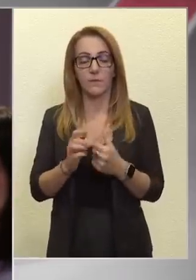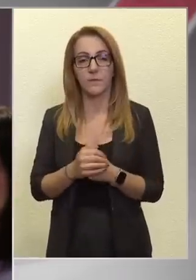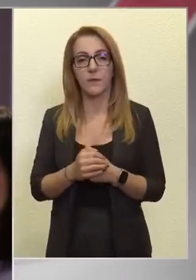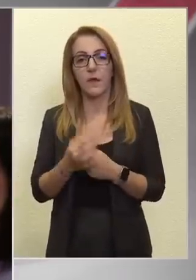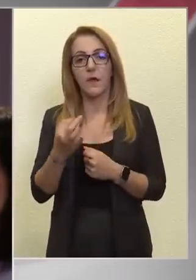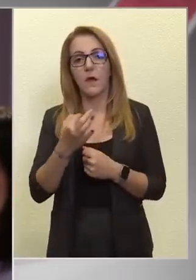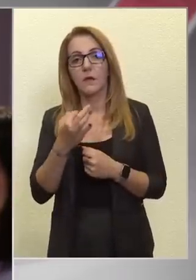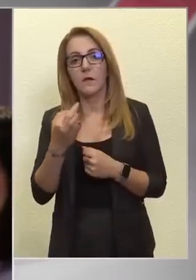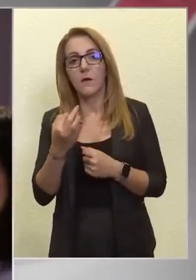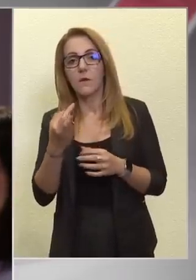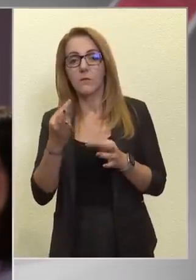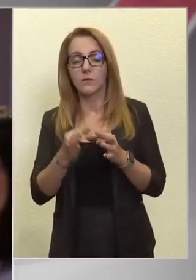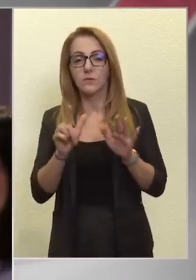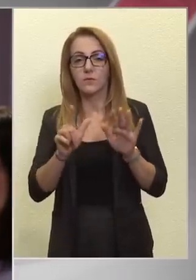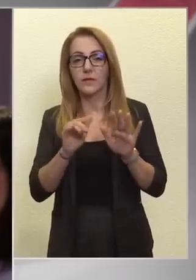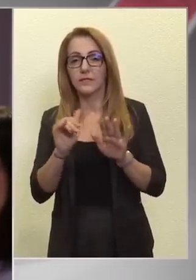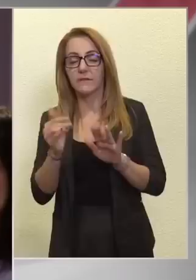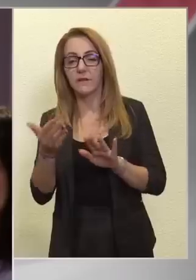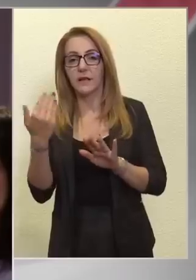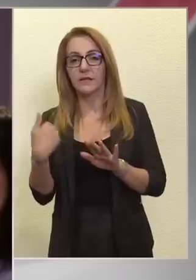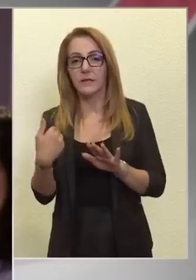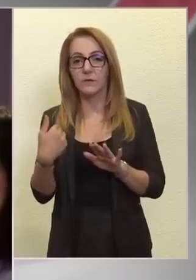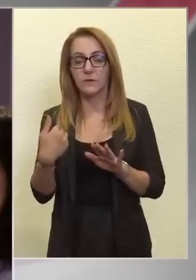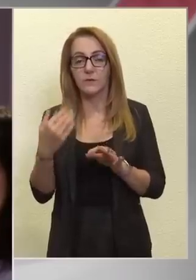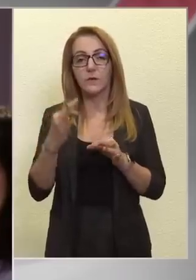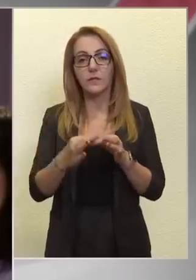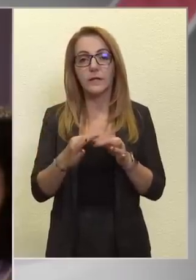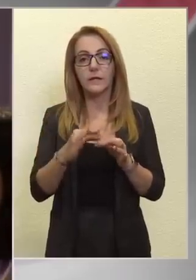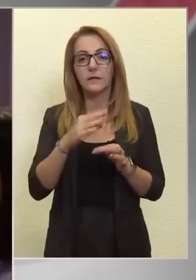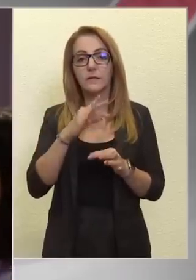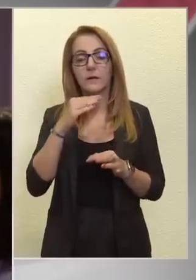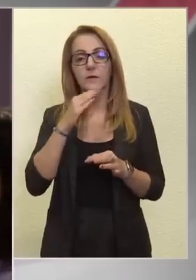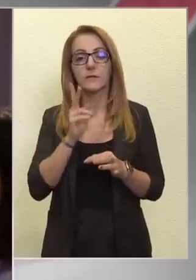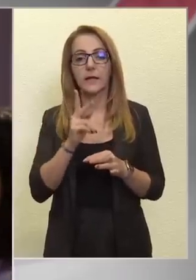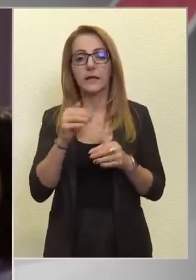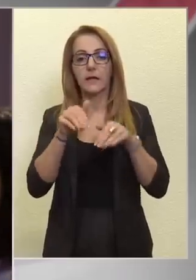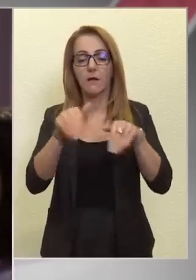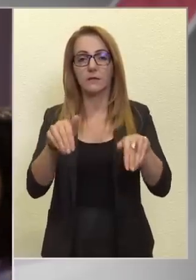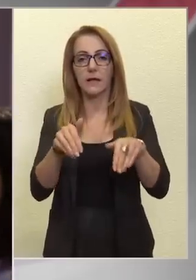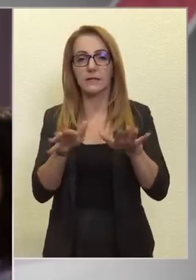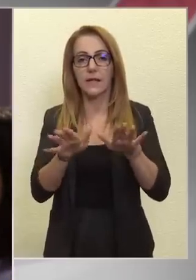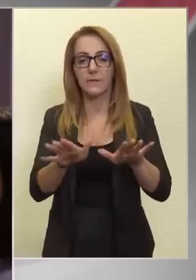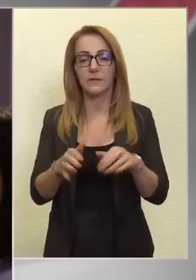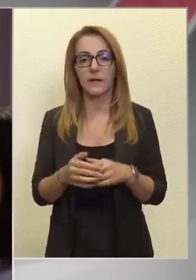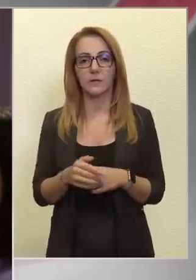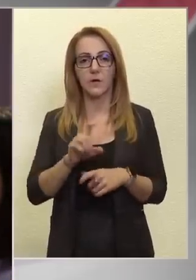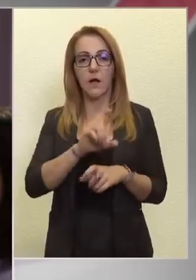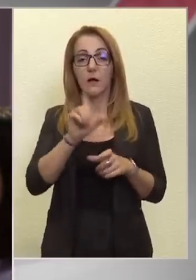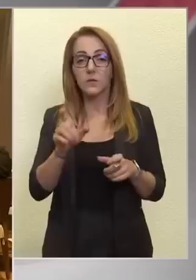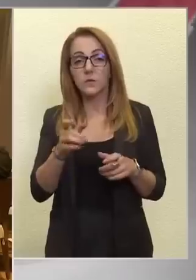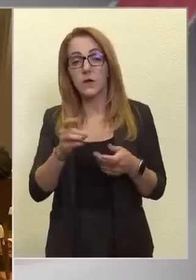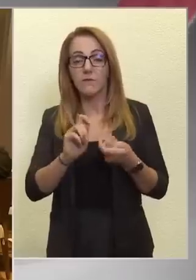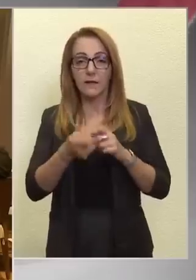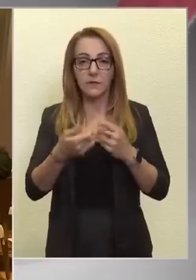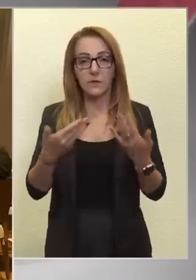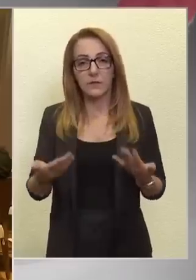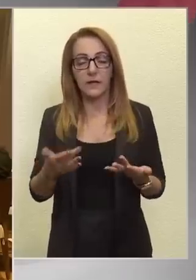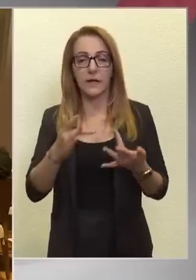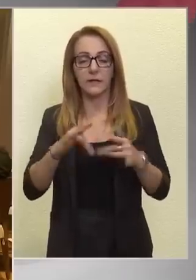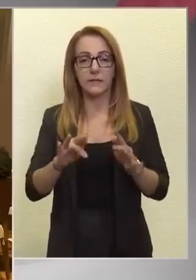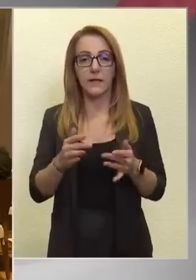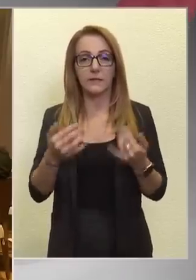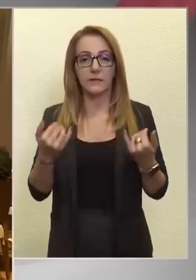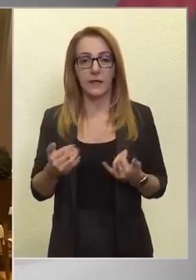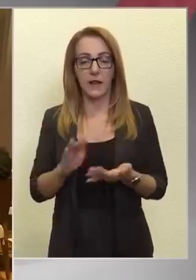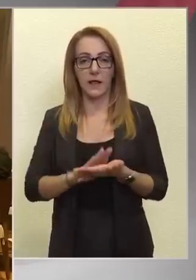napra pontosan, hét évvel ezelőtt zajlott az úgynevezett röszkei határtámadás. Mennyire változott azóta a helyzet? Milyen jelenleg a